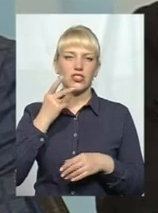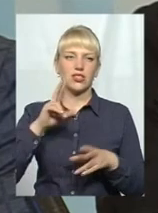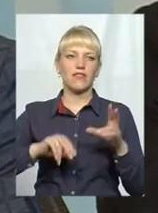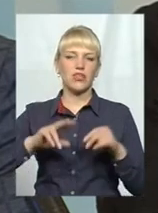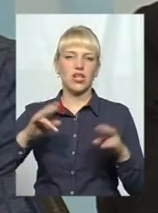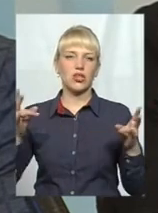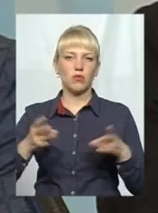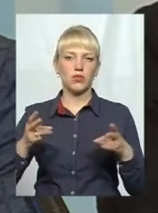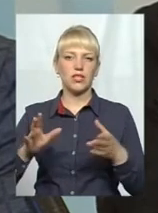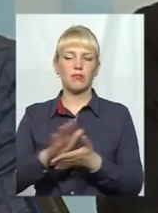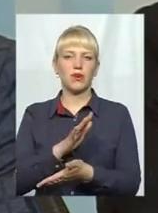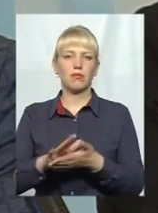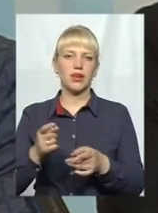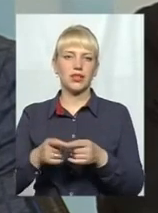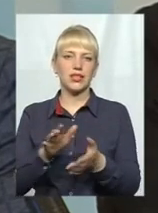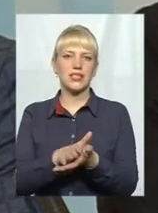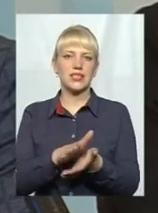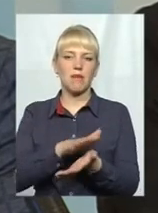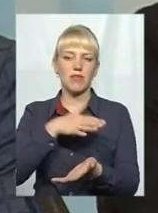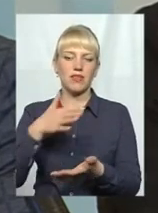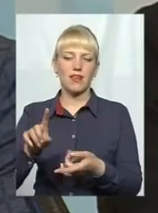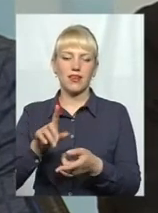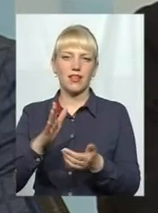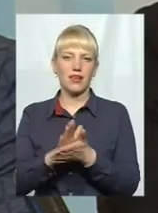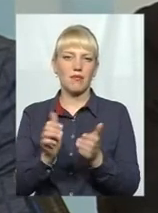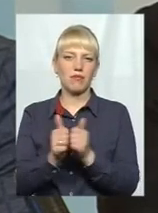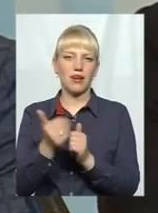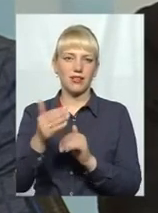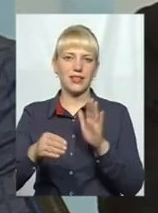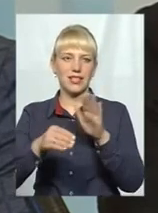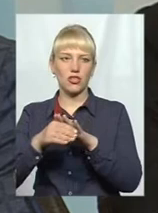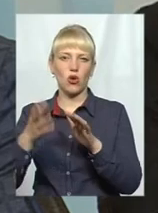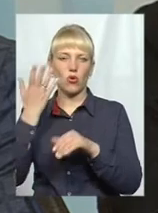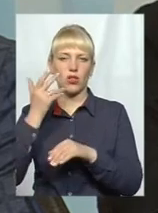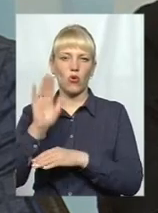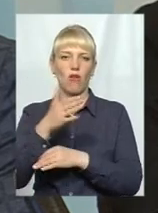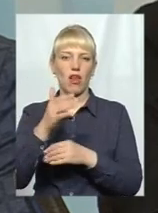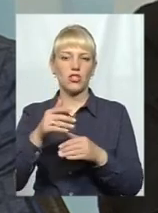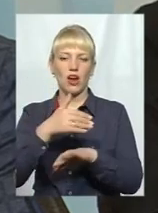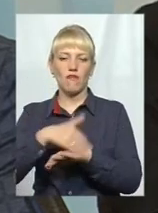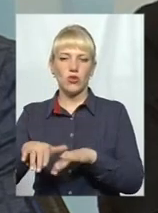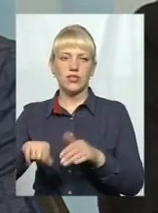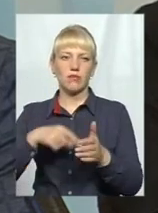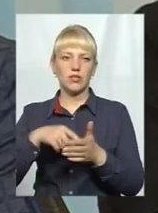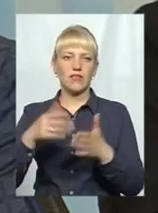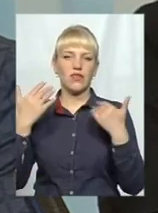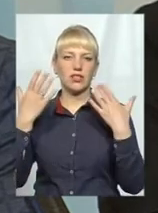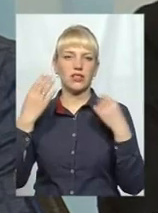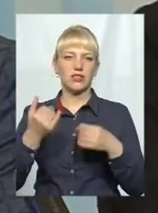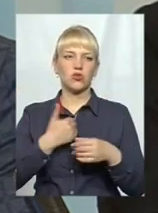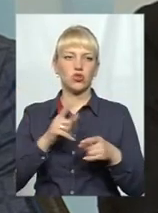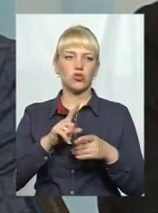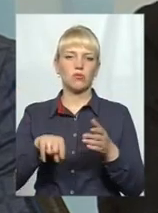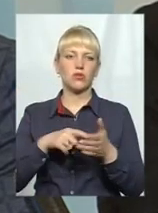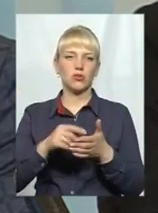вважають задоцільним прибирати те сміття, яке біля їхніх киоски. Але коли прогулюється вулицями міста, відповідно, в вихідний день, хочеться все-таки, щоб це